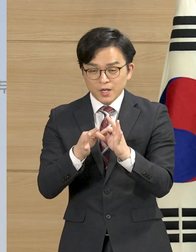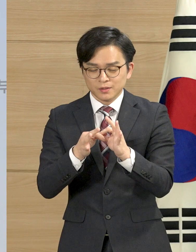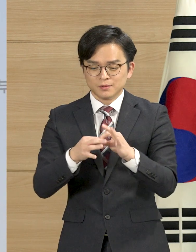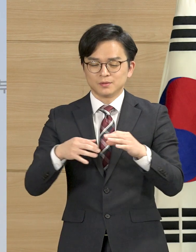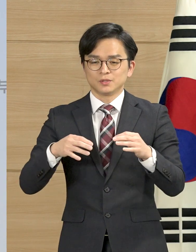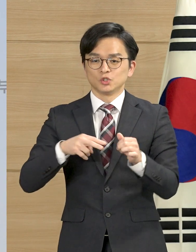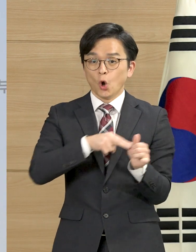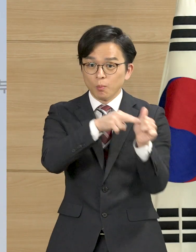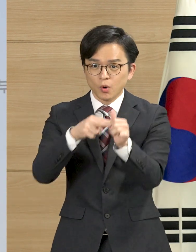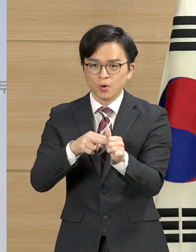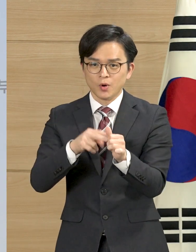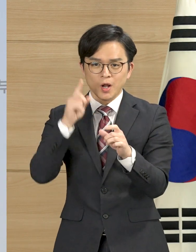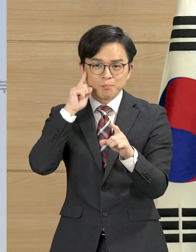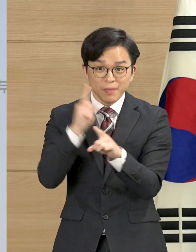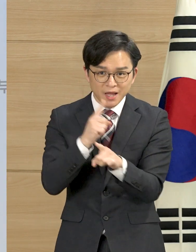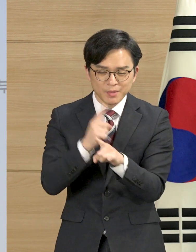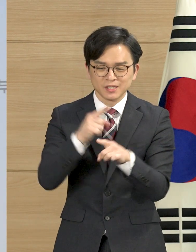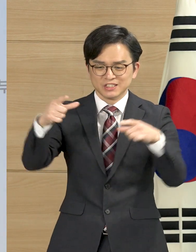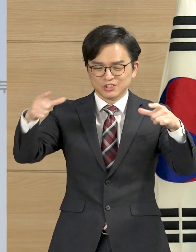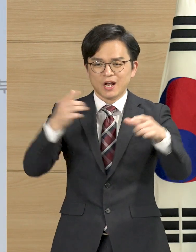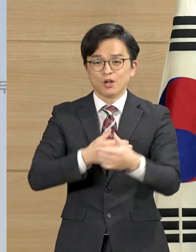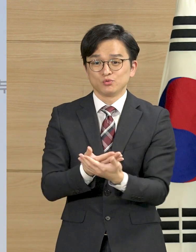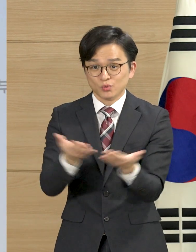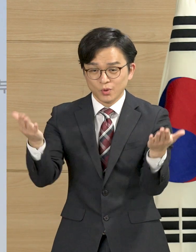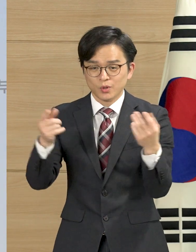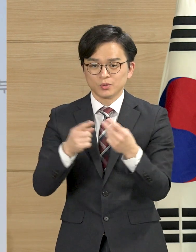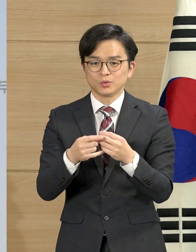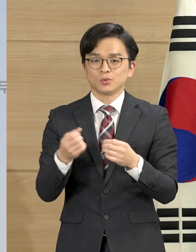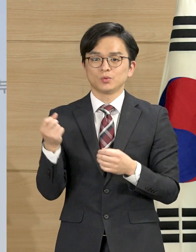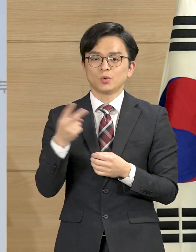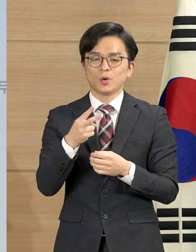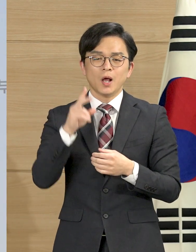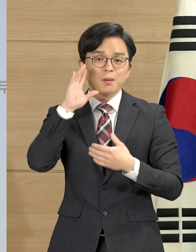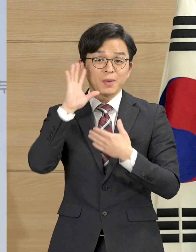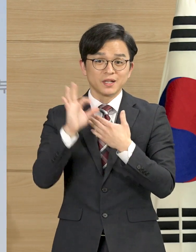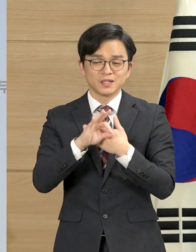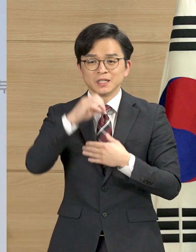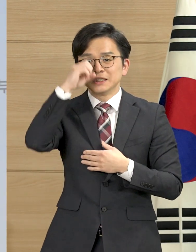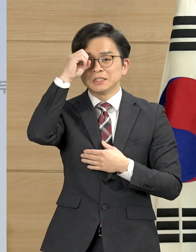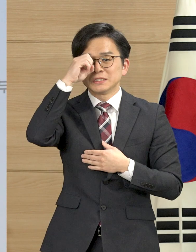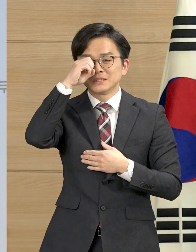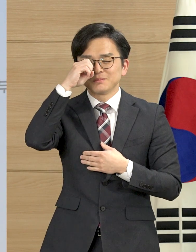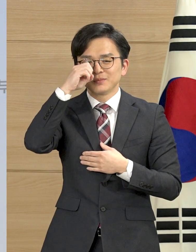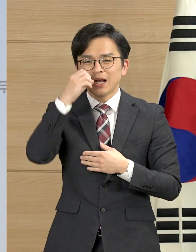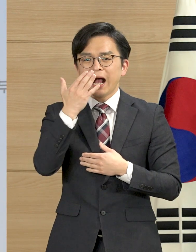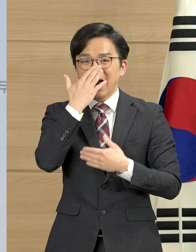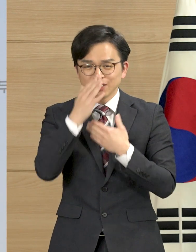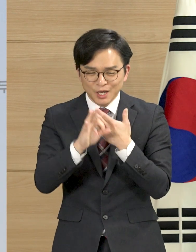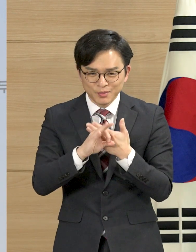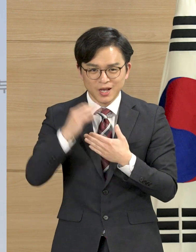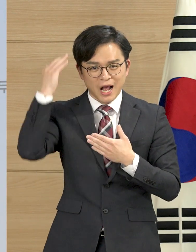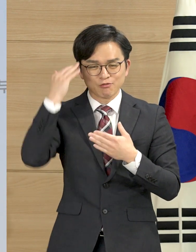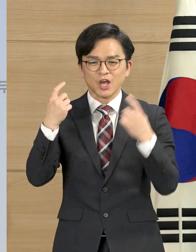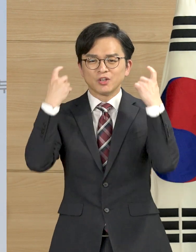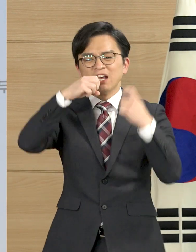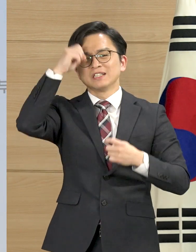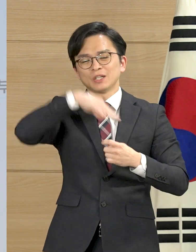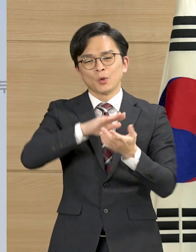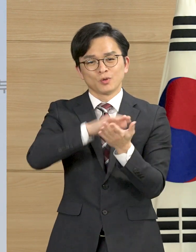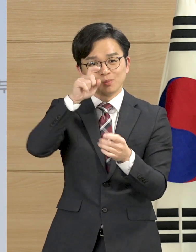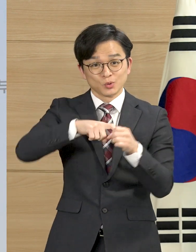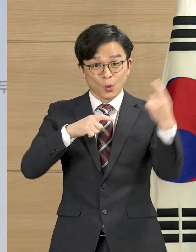정보를 제공하고 꼭 필요한 경우를 제외하고는 단순 감각 목적의 이행을 최소화하도록